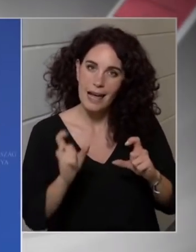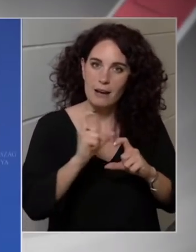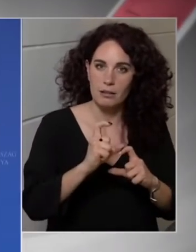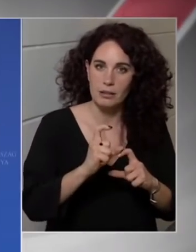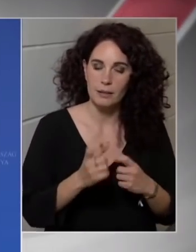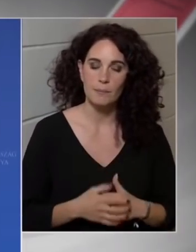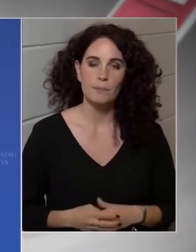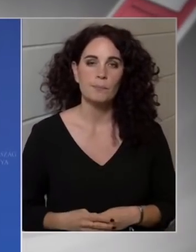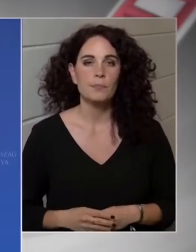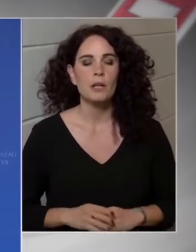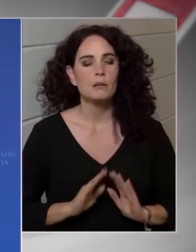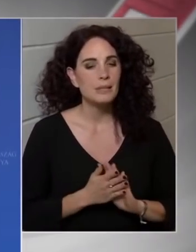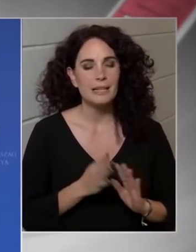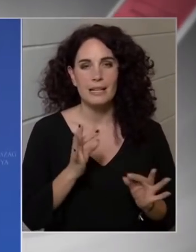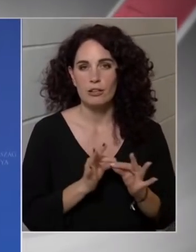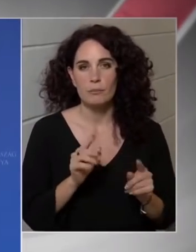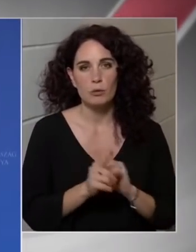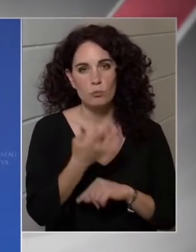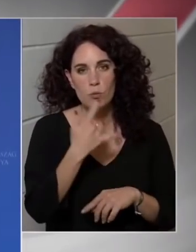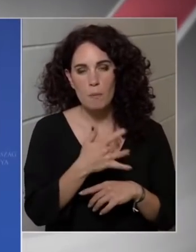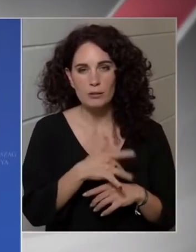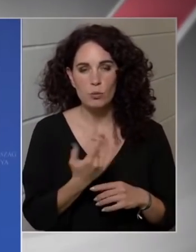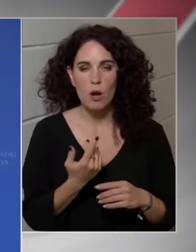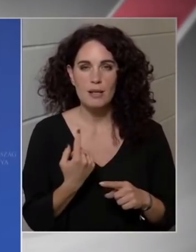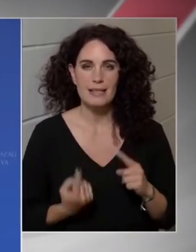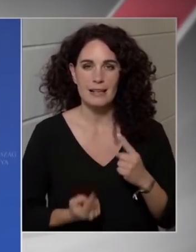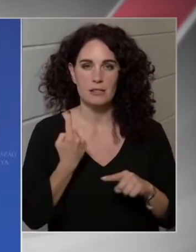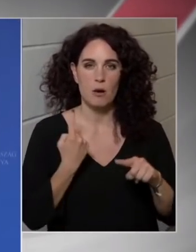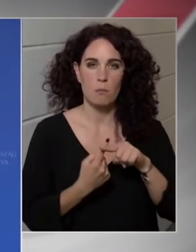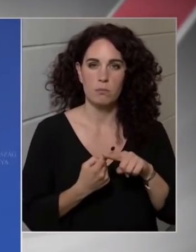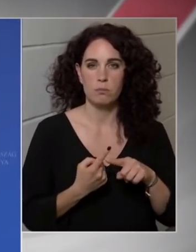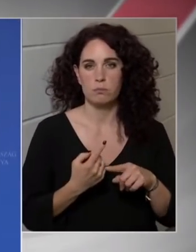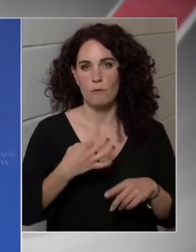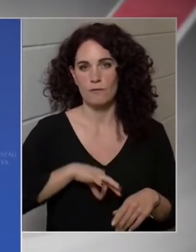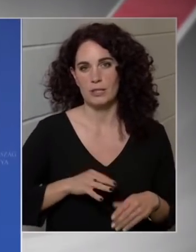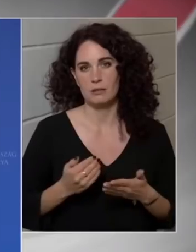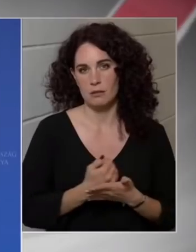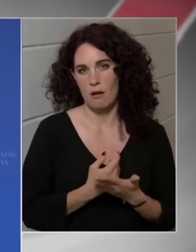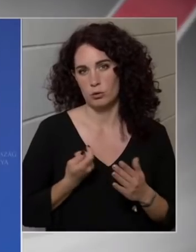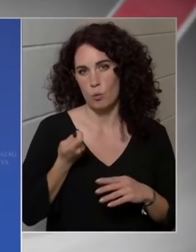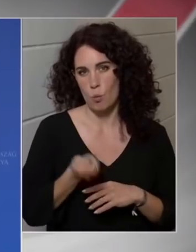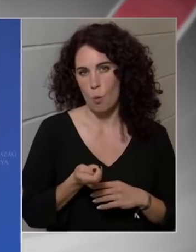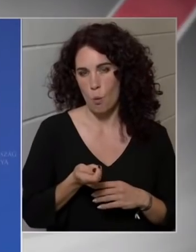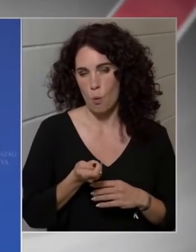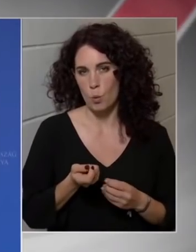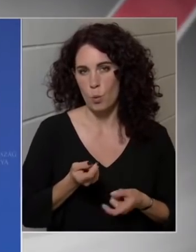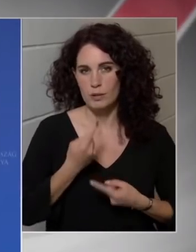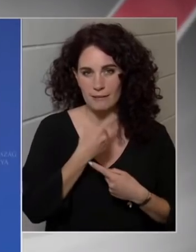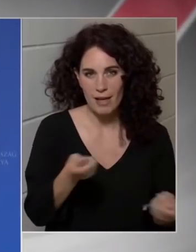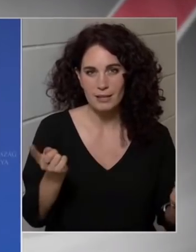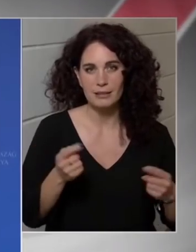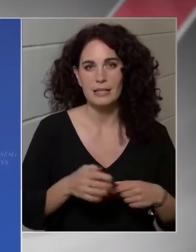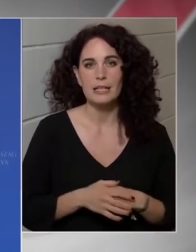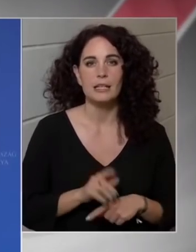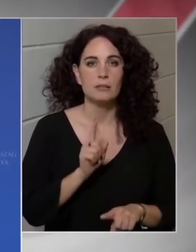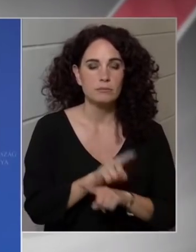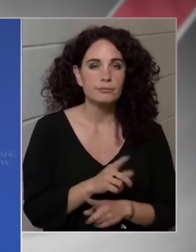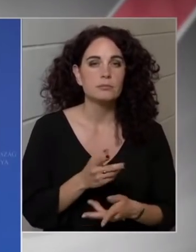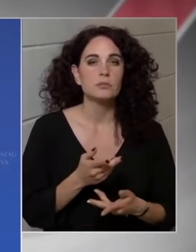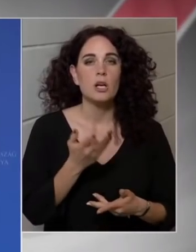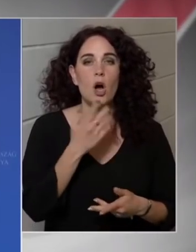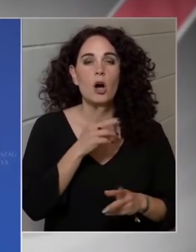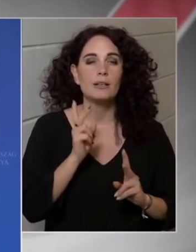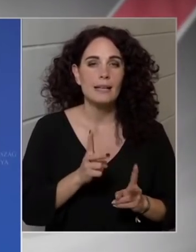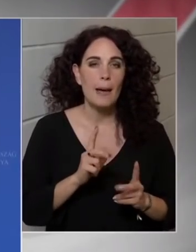próbáltuk meg az extra profit adót kivetni, hogy a jelenlegi adórendszert, ha kell, módosítjuk, de